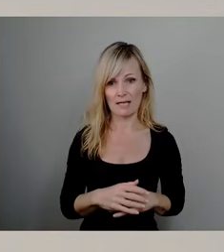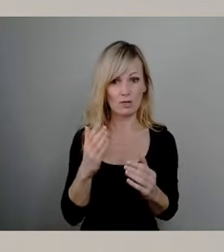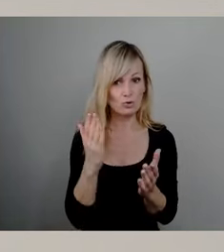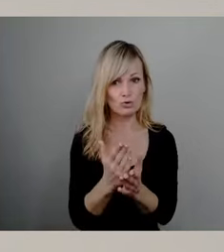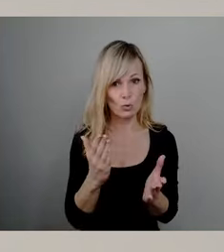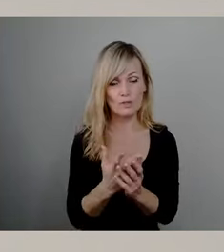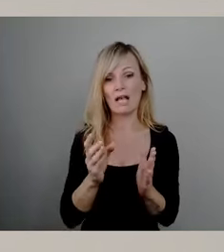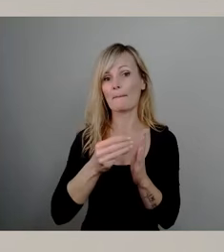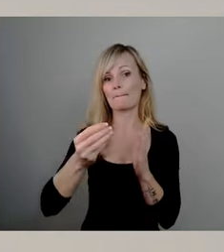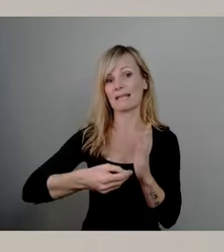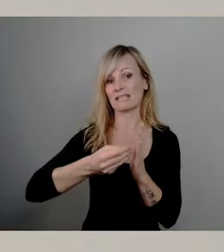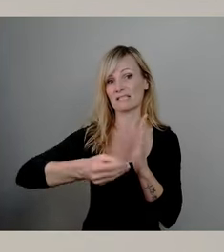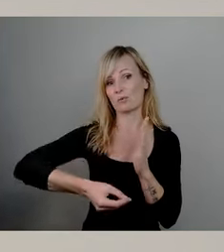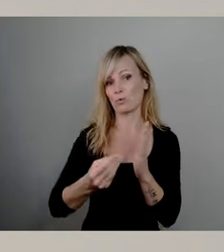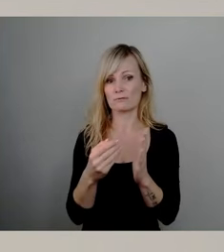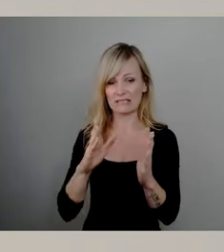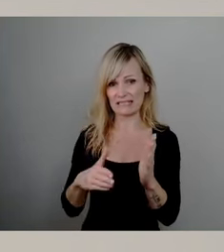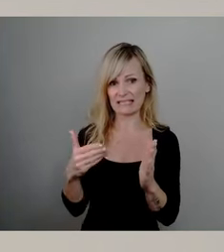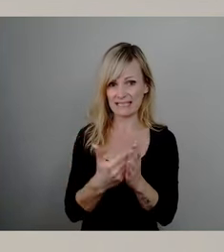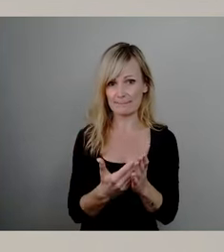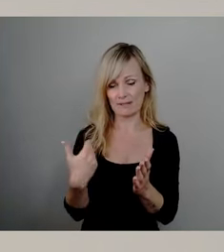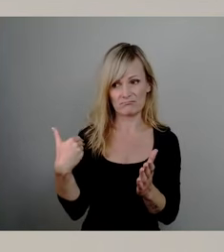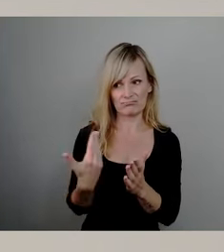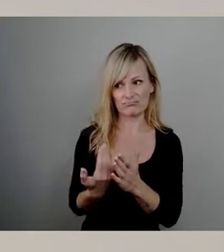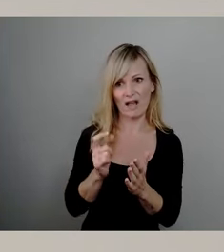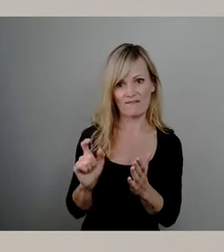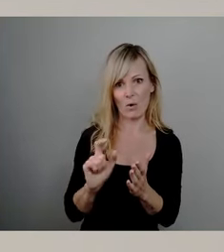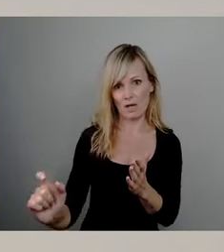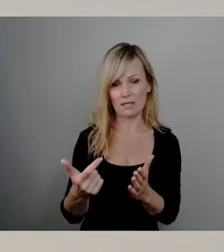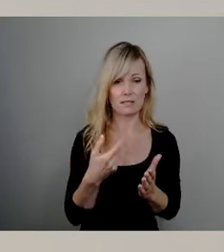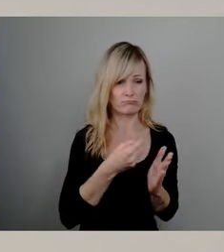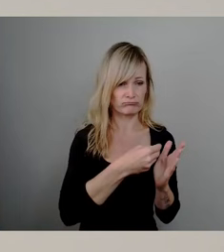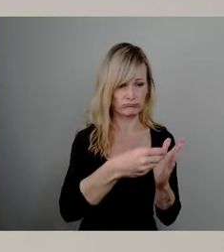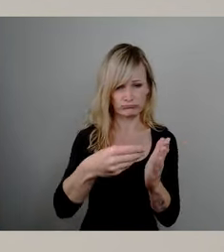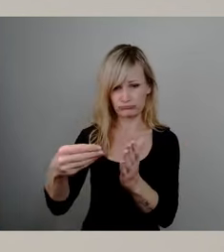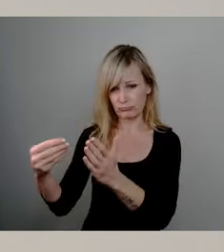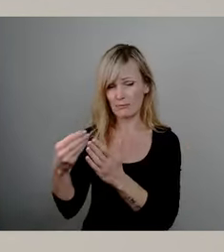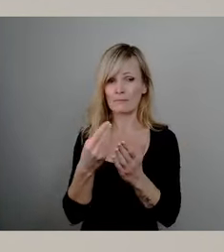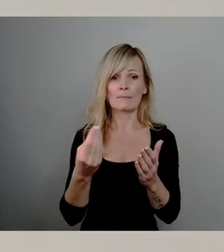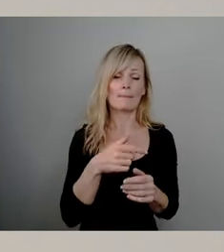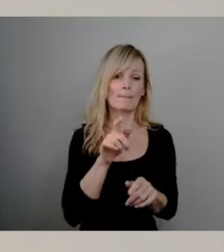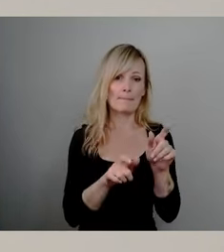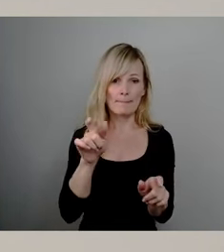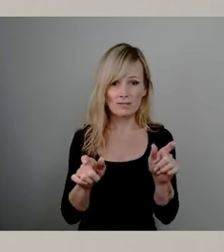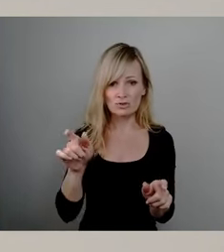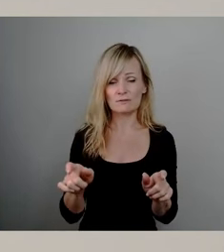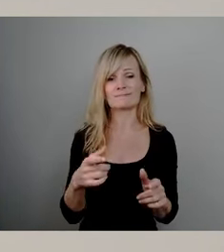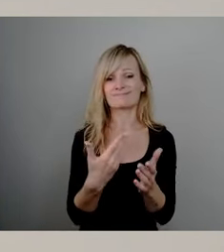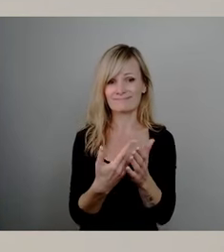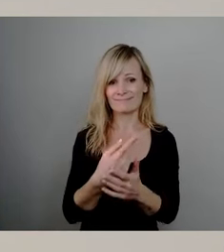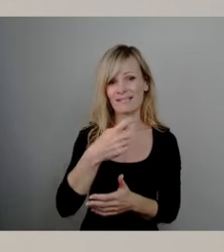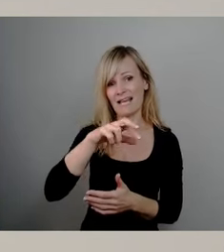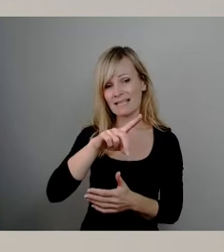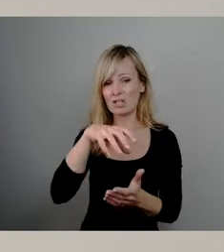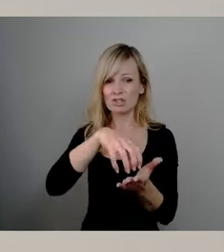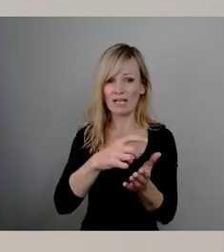Petition, um die Einschränkungen der älteren Bevölkerung, die eben diese Gerda-Stellen nachfragen,